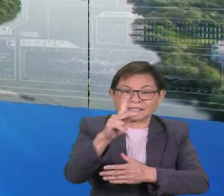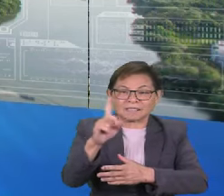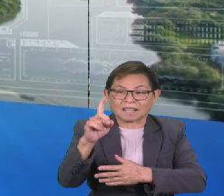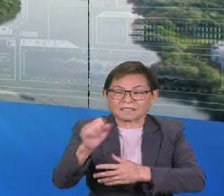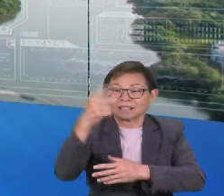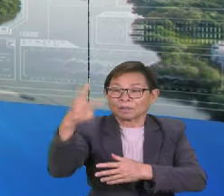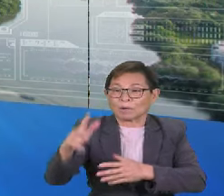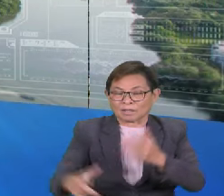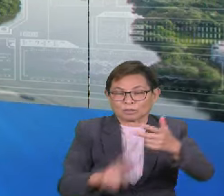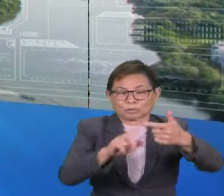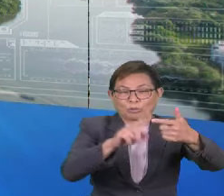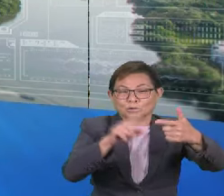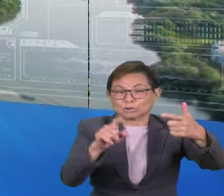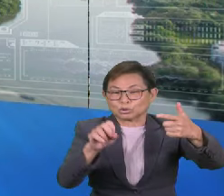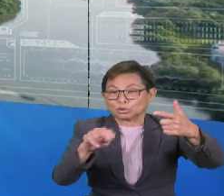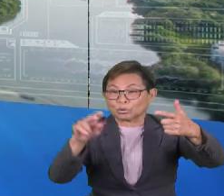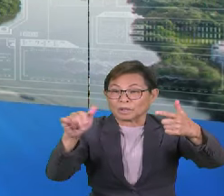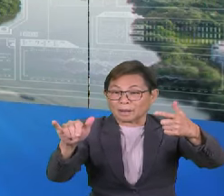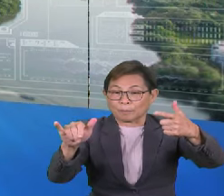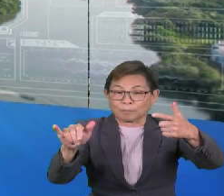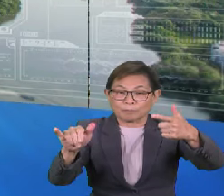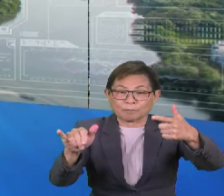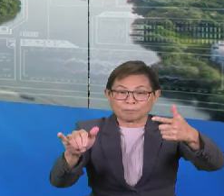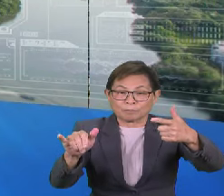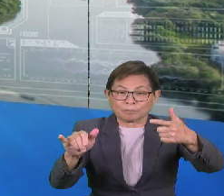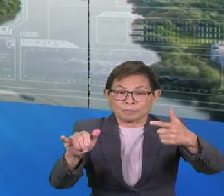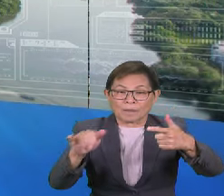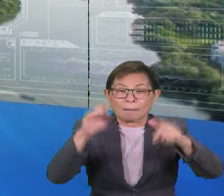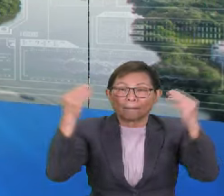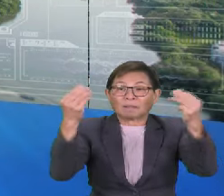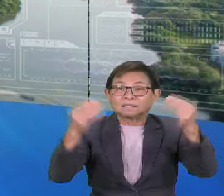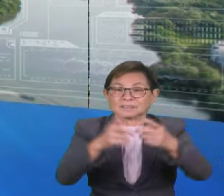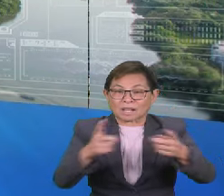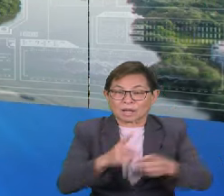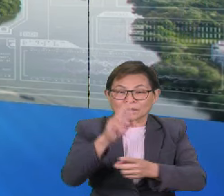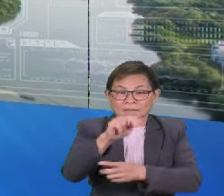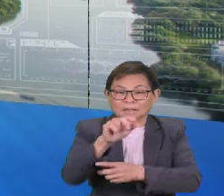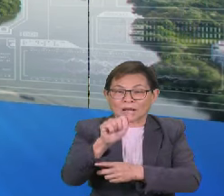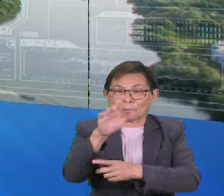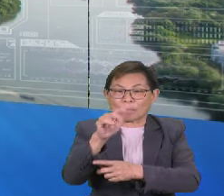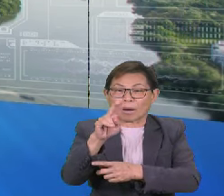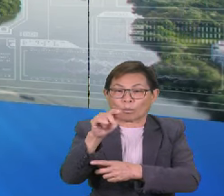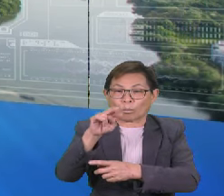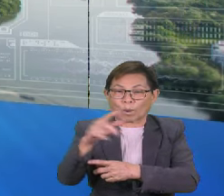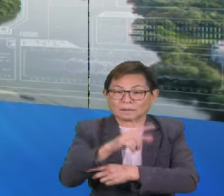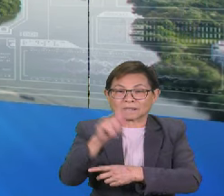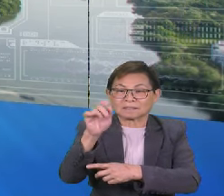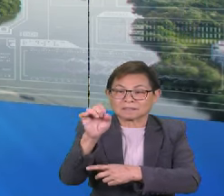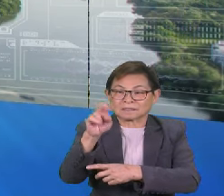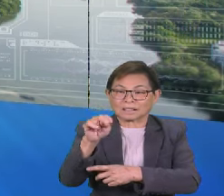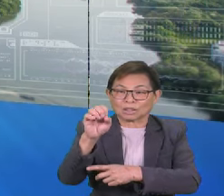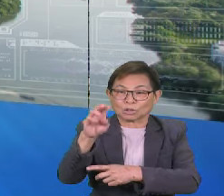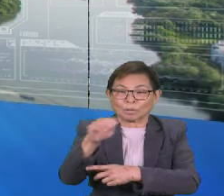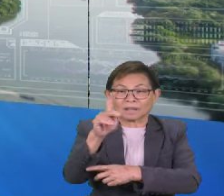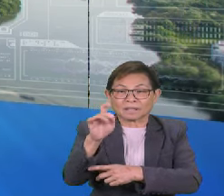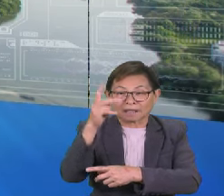Sementara daib juara di sanang Zon 6 gabungan Majlis Daerah Tambunan, Majlis Daerah Nabawan, Majlis Daerah Tenom dan Majlis Daerah Keningau,